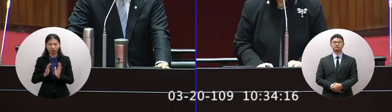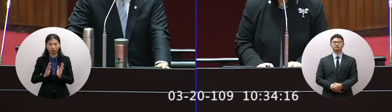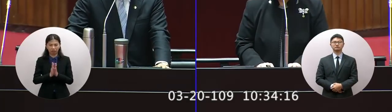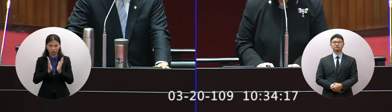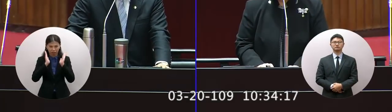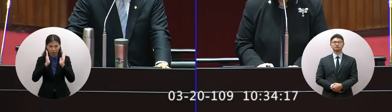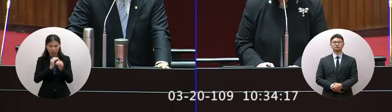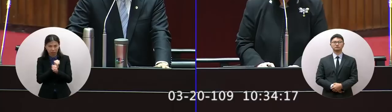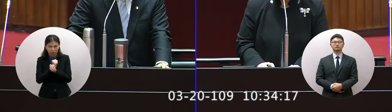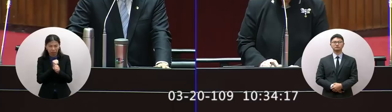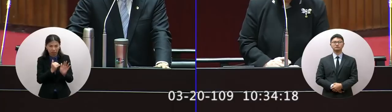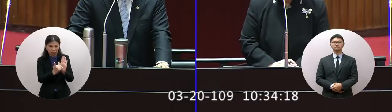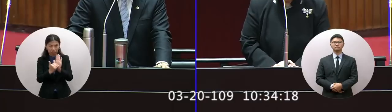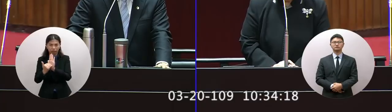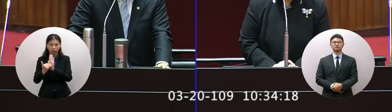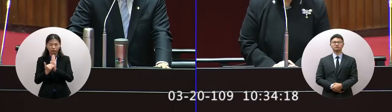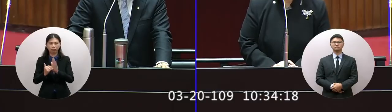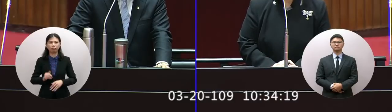度來面對